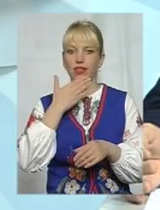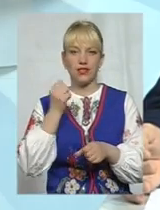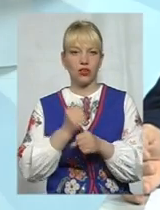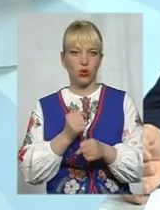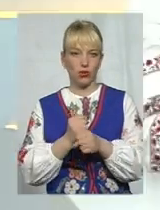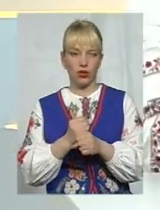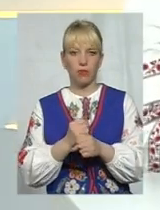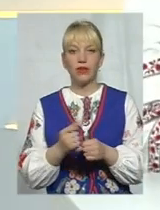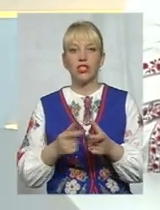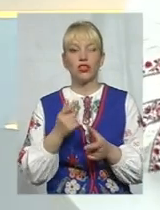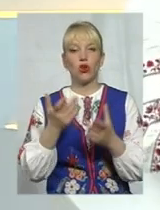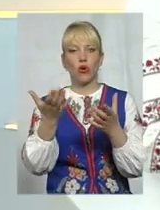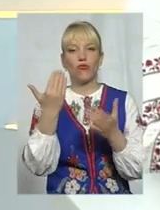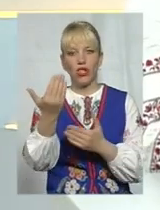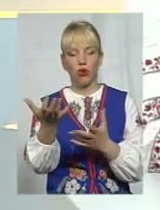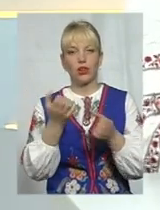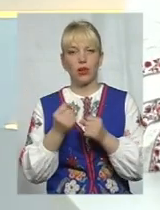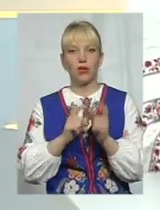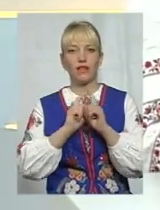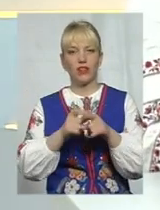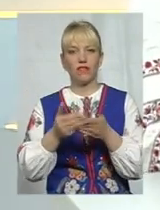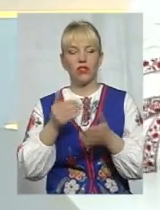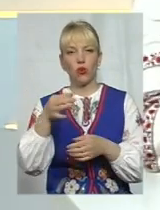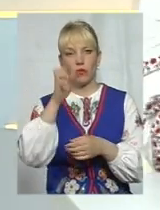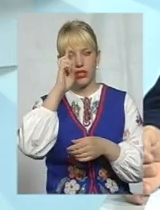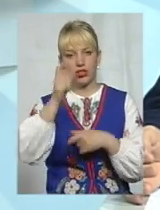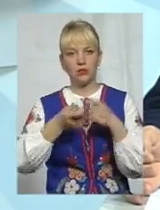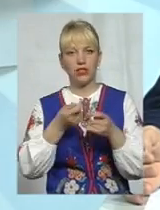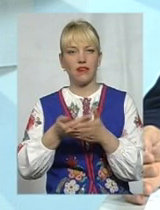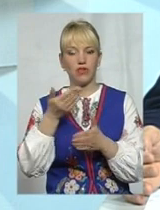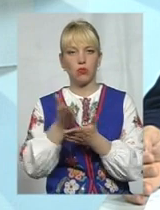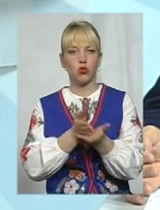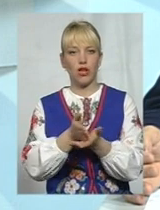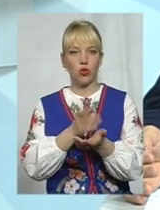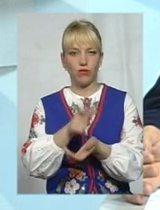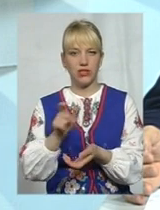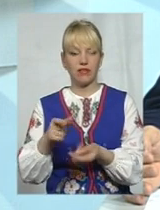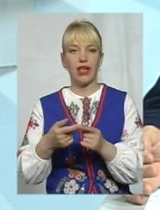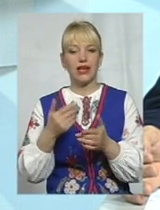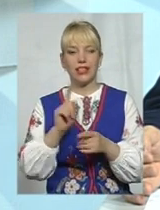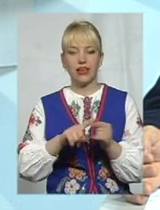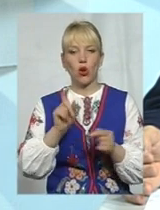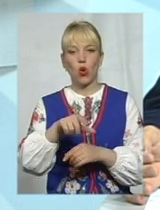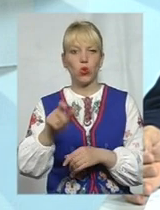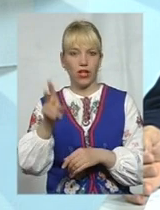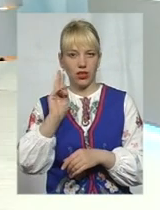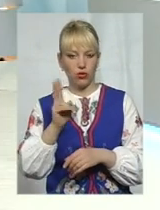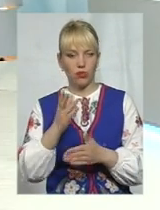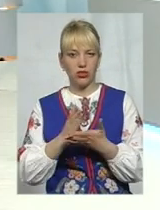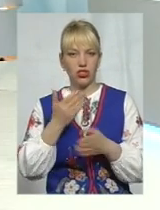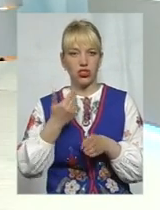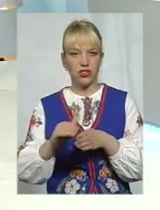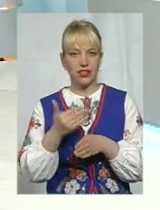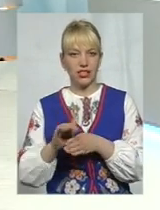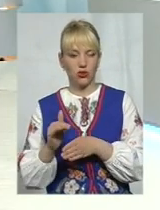До речі, чи отримали ви відповіді від облдержадміністрації, від посадовців? Тому що, по суті, і тих людей, які ми бачимо, частину з них